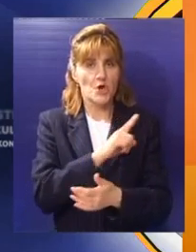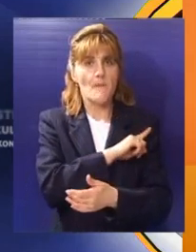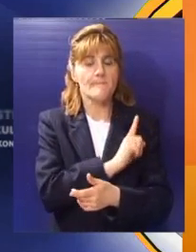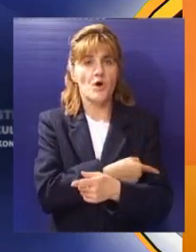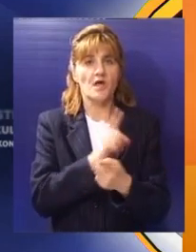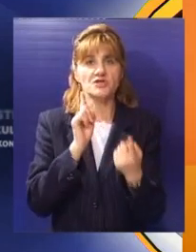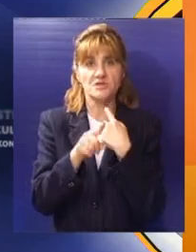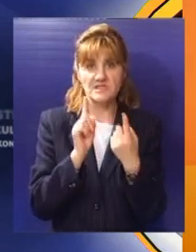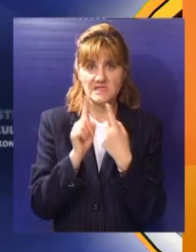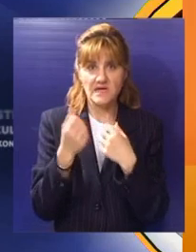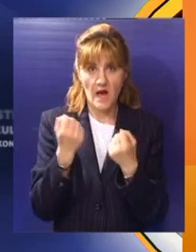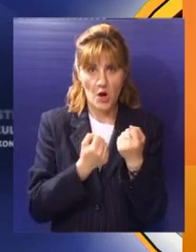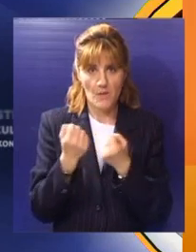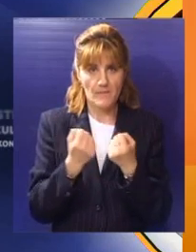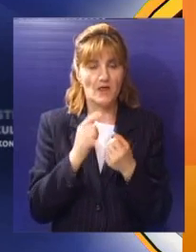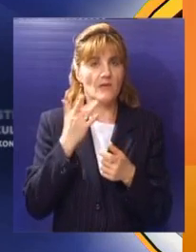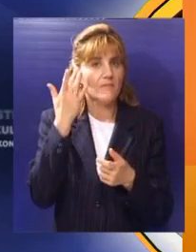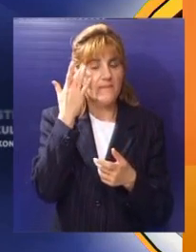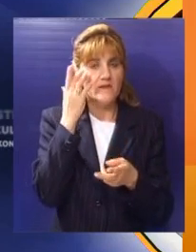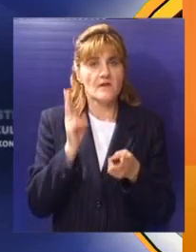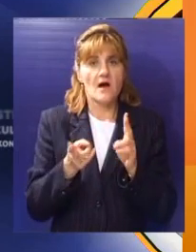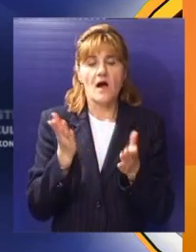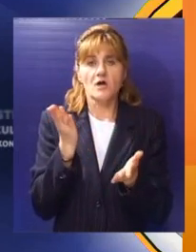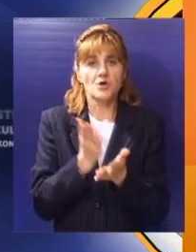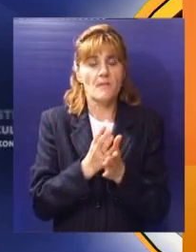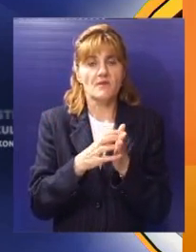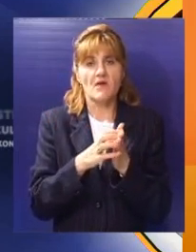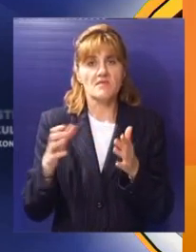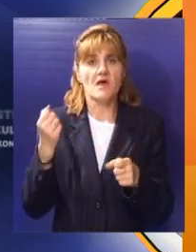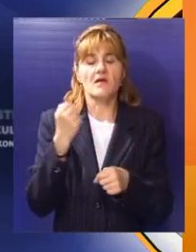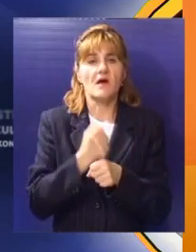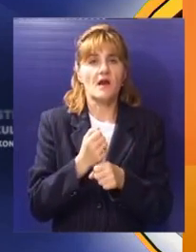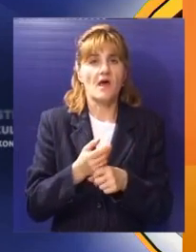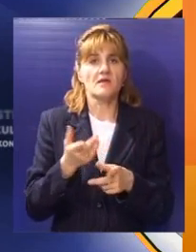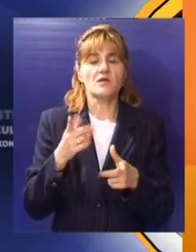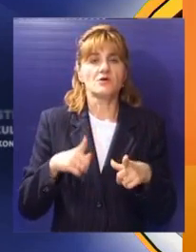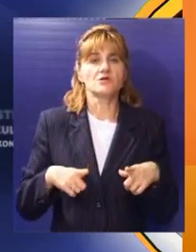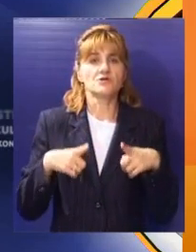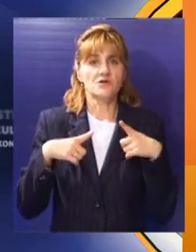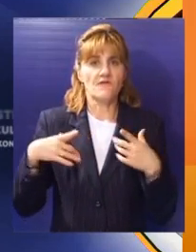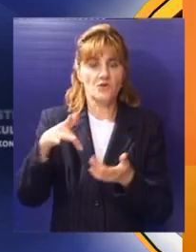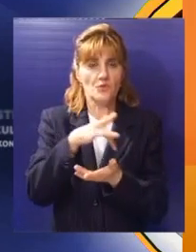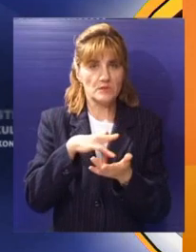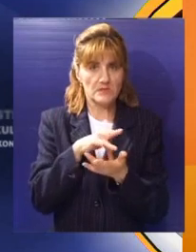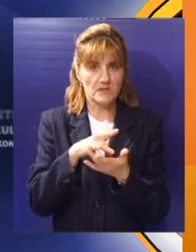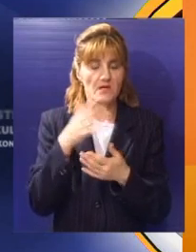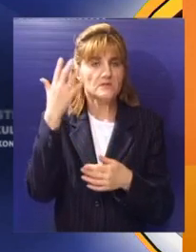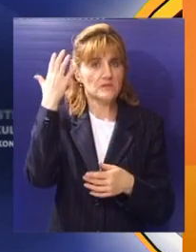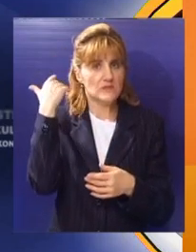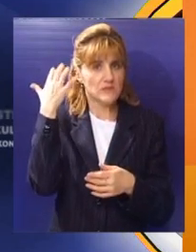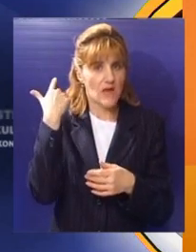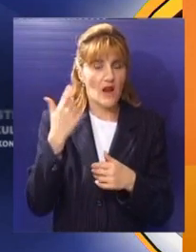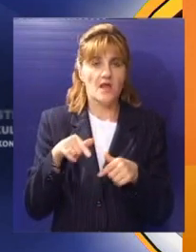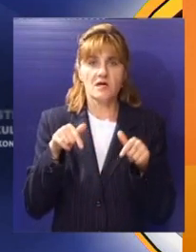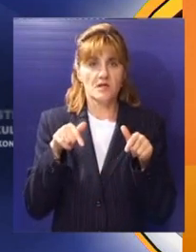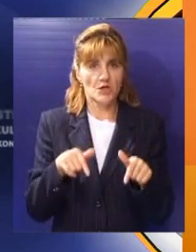spojačani saugračaj, pa onda ne znamo kakve će biti posljedice rada na životnu sredinu sela, pa